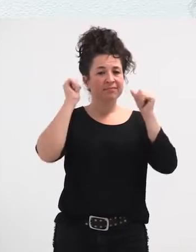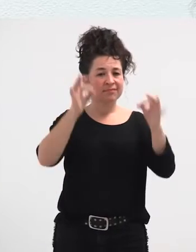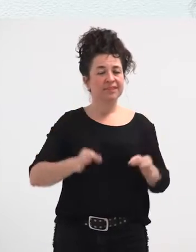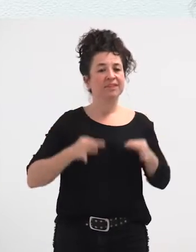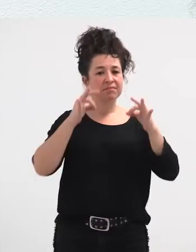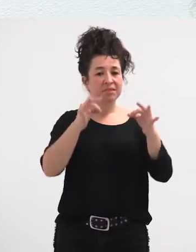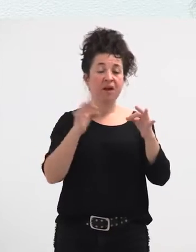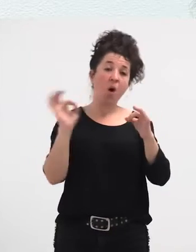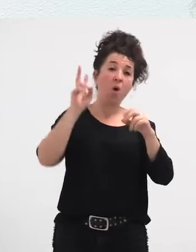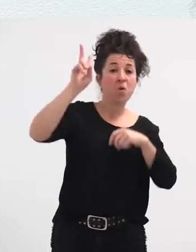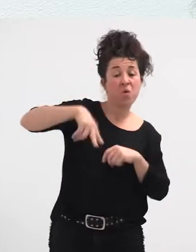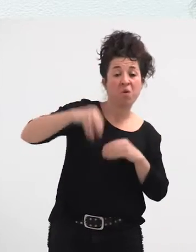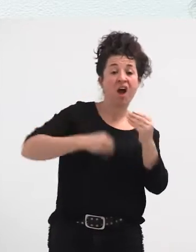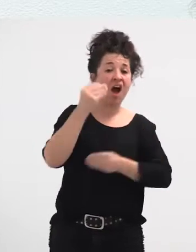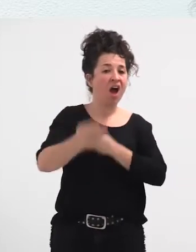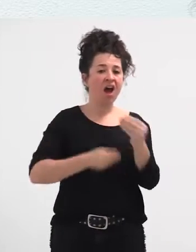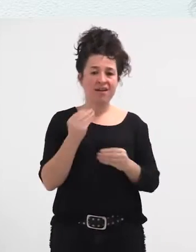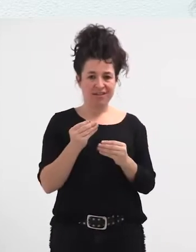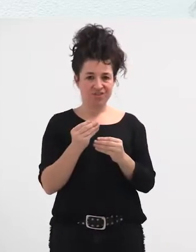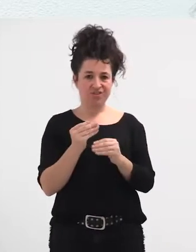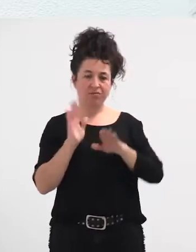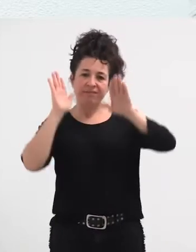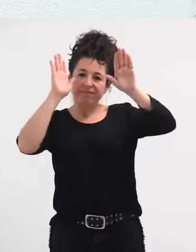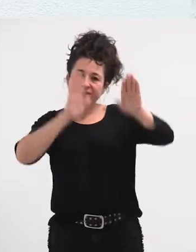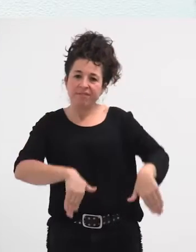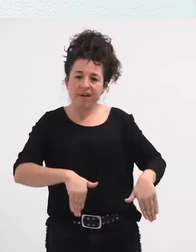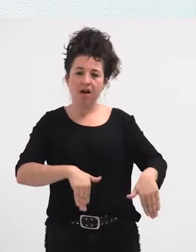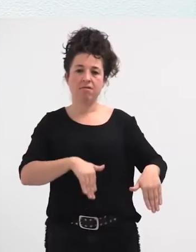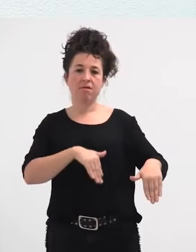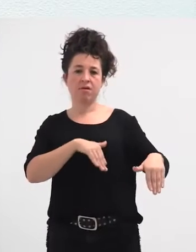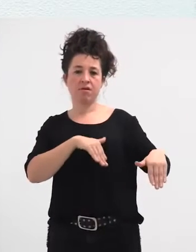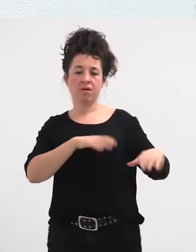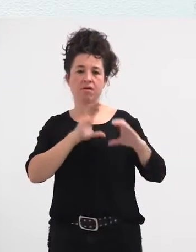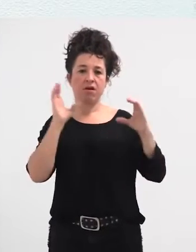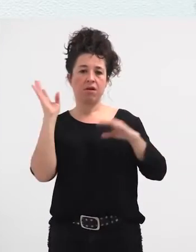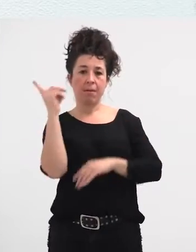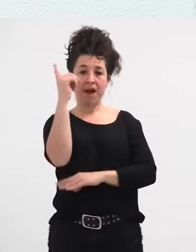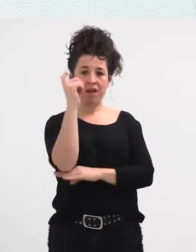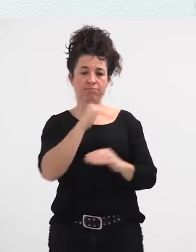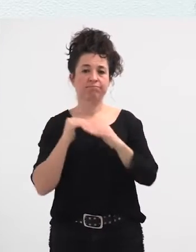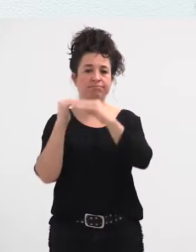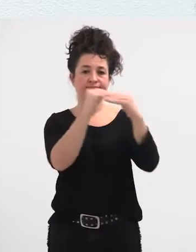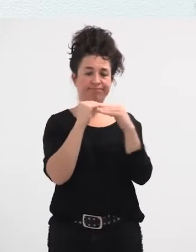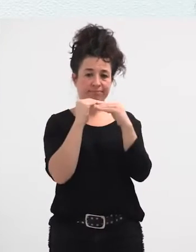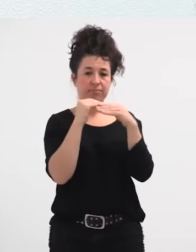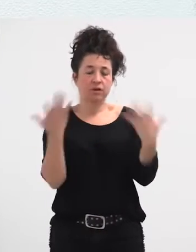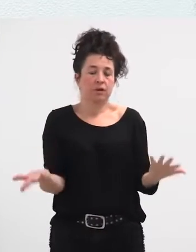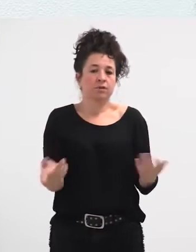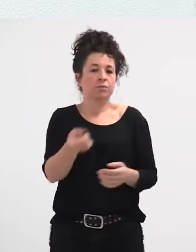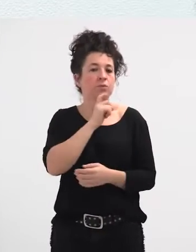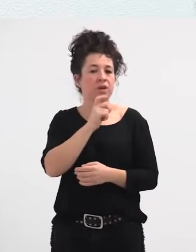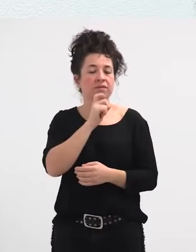inoiz ez dute egin, esan dizako, gointzat argita garbi, alarde parekidearen, aldeari diren gizone eta amakumeen alde. Orduan hor, oso zainada.